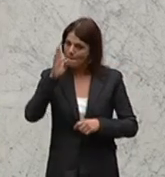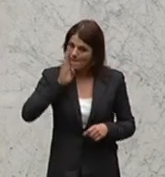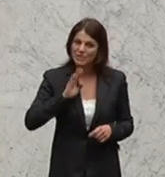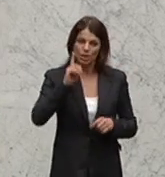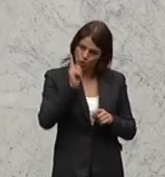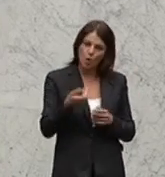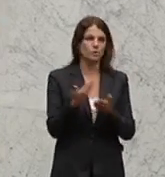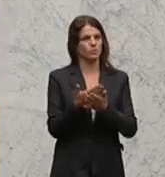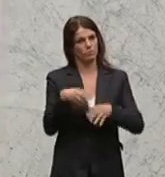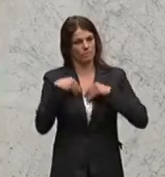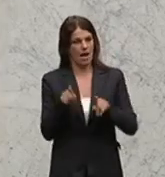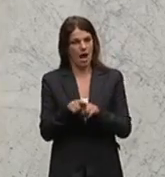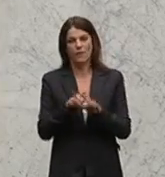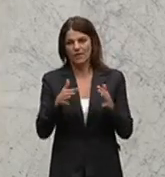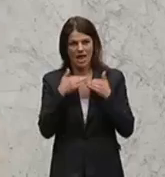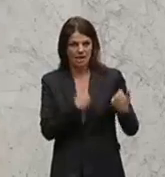herzlichen Dank.